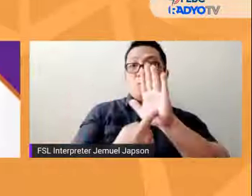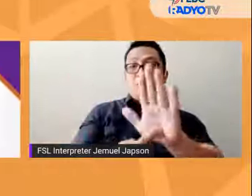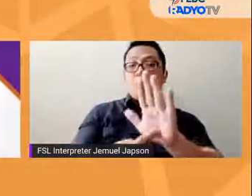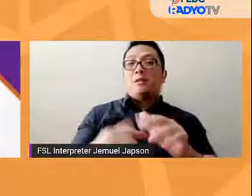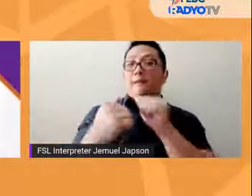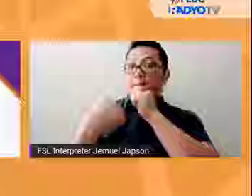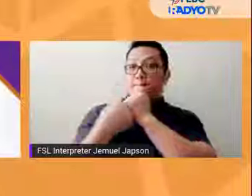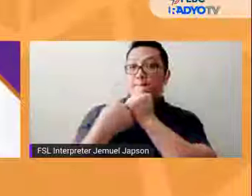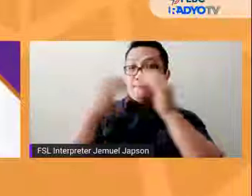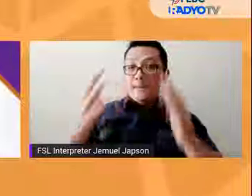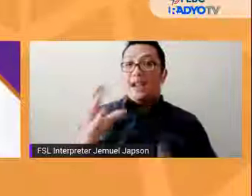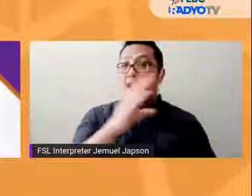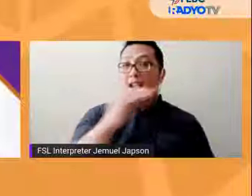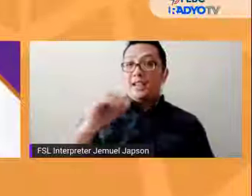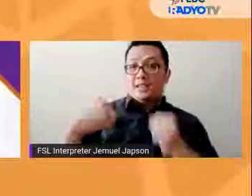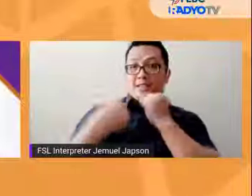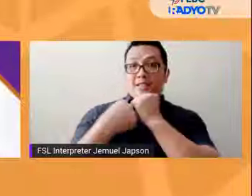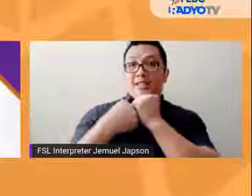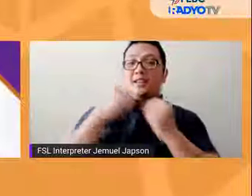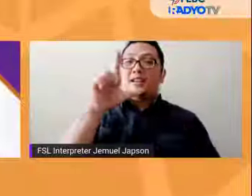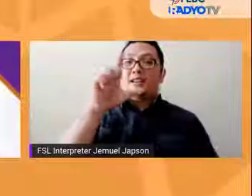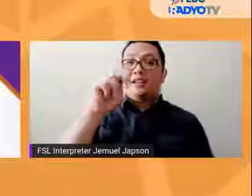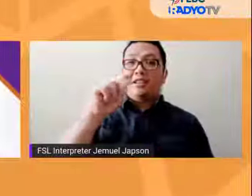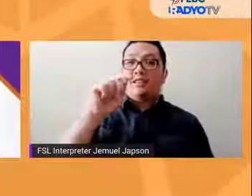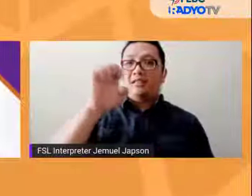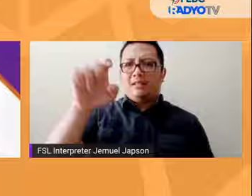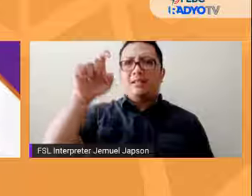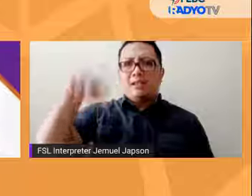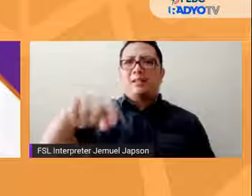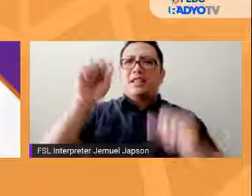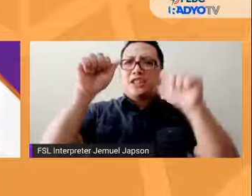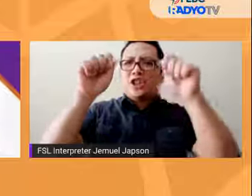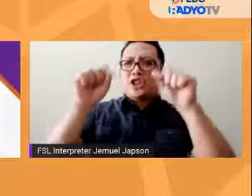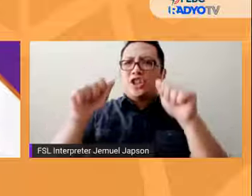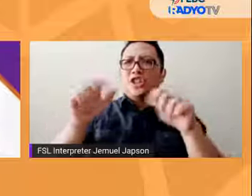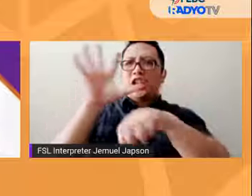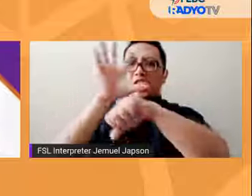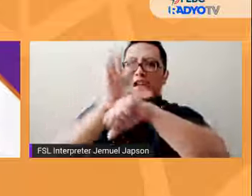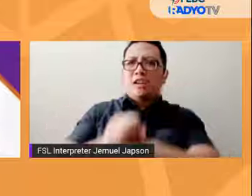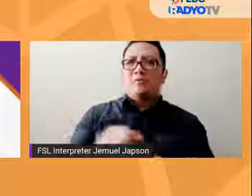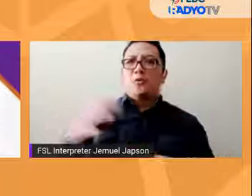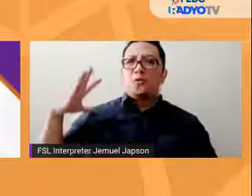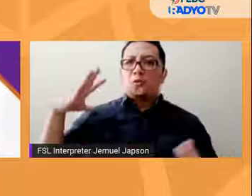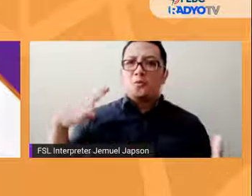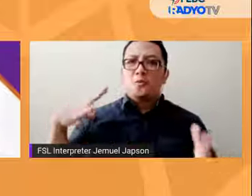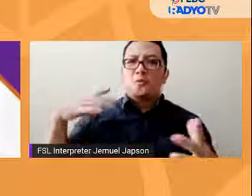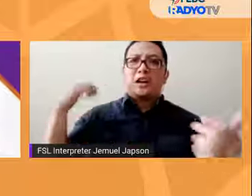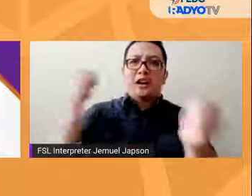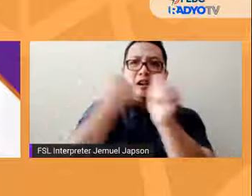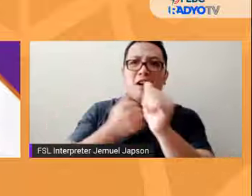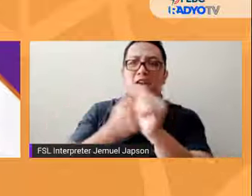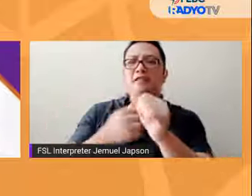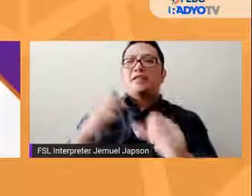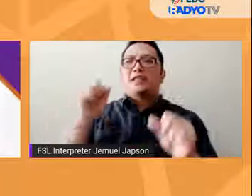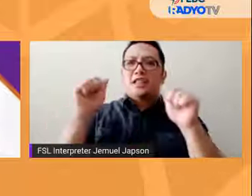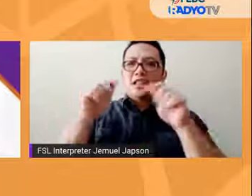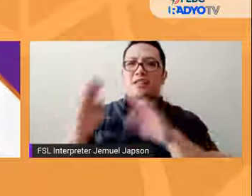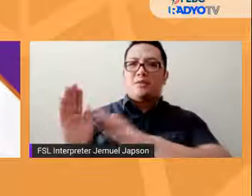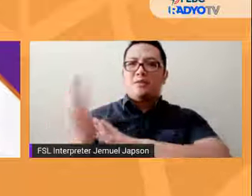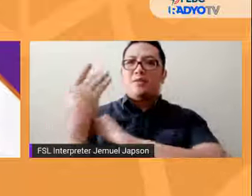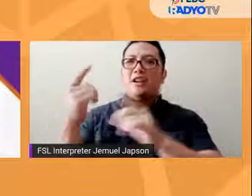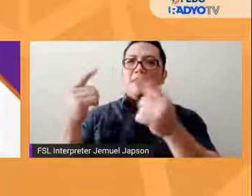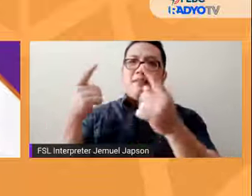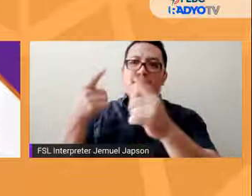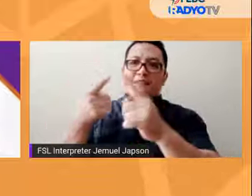ito ay isa na sa inyong Saturday Hobbit at inaabangan tuwing Sabado ng umaga simula alas 11 hanggang